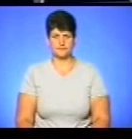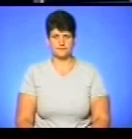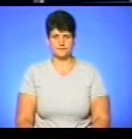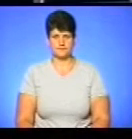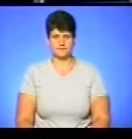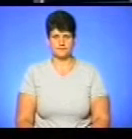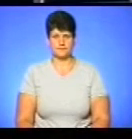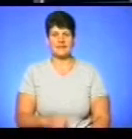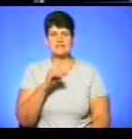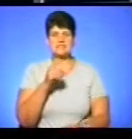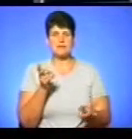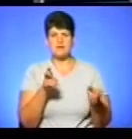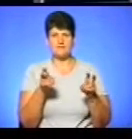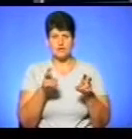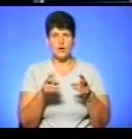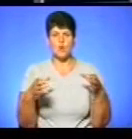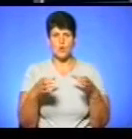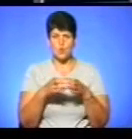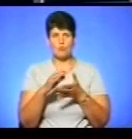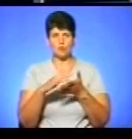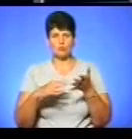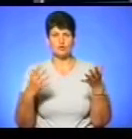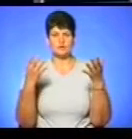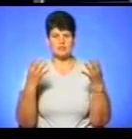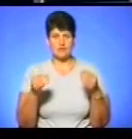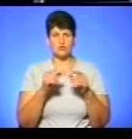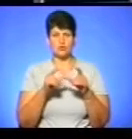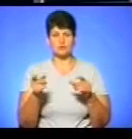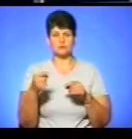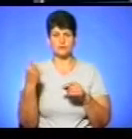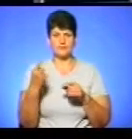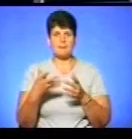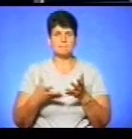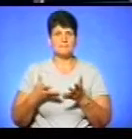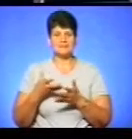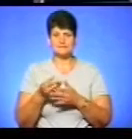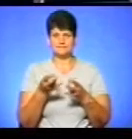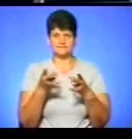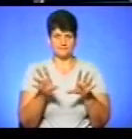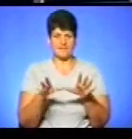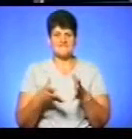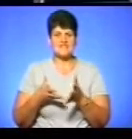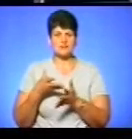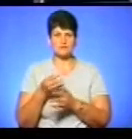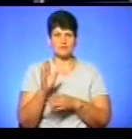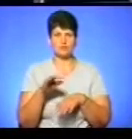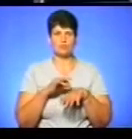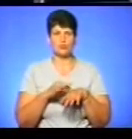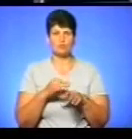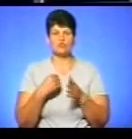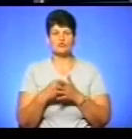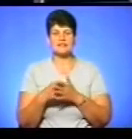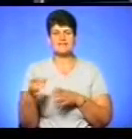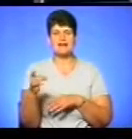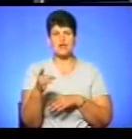За відвідування груп продовженого дня у школах Тернопільщини батьки школярів не платитимуть. Фінансування здійснюватимуть із бюджетів